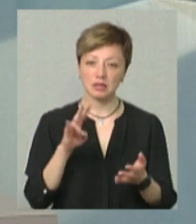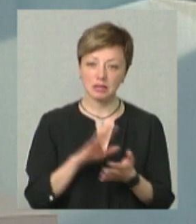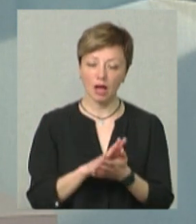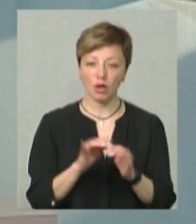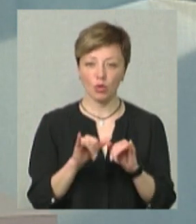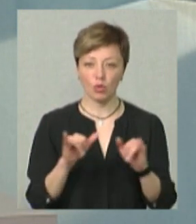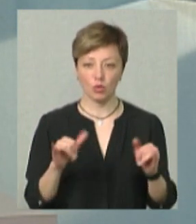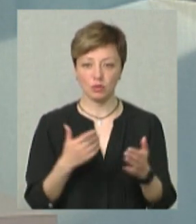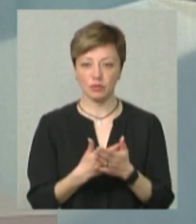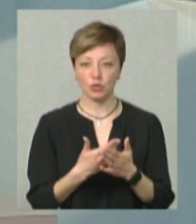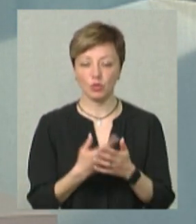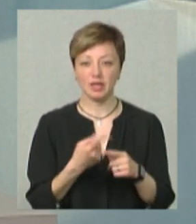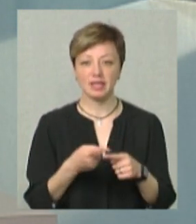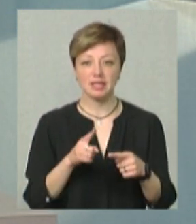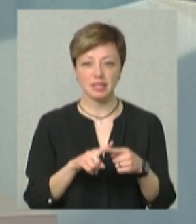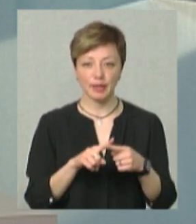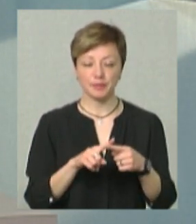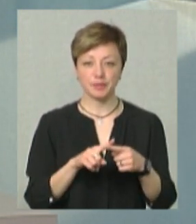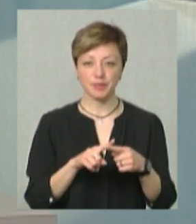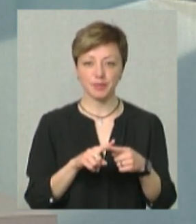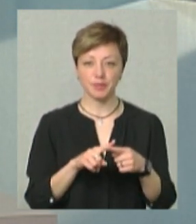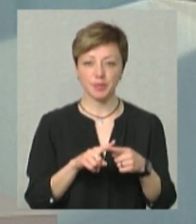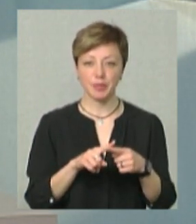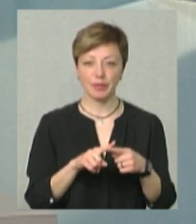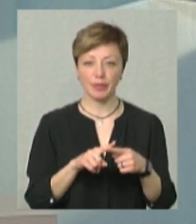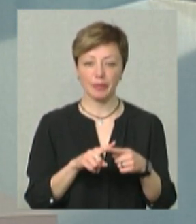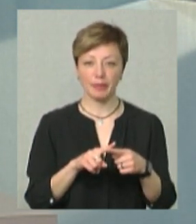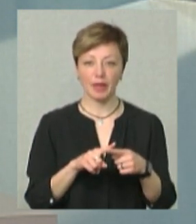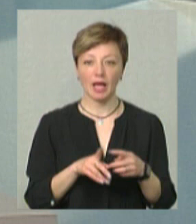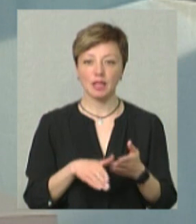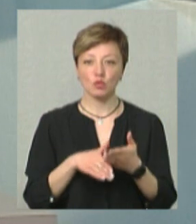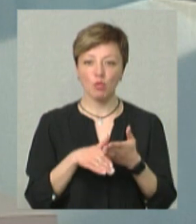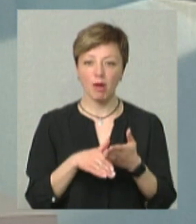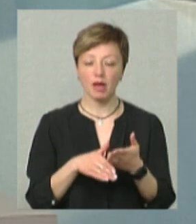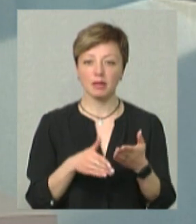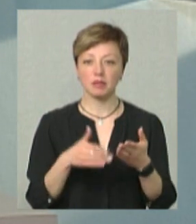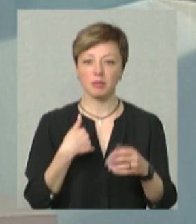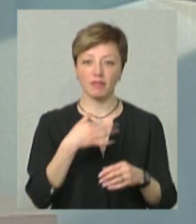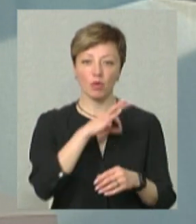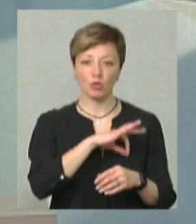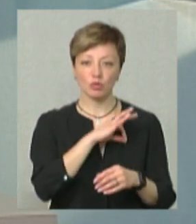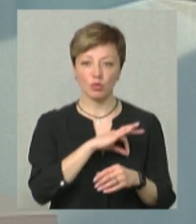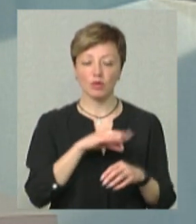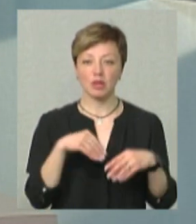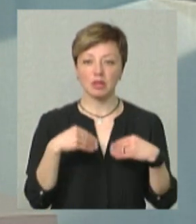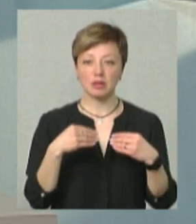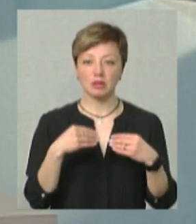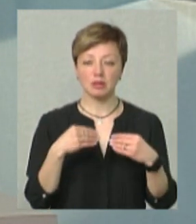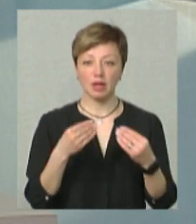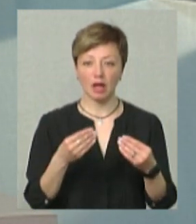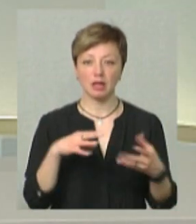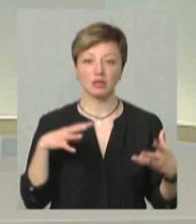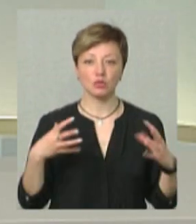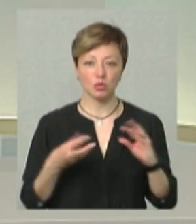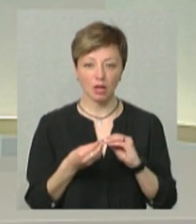розвитку. Ну, і ці інструменти, які ми не приміняли, вони надали на свої плоди.